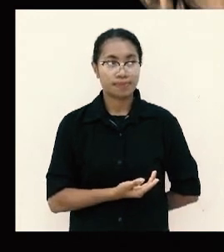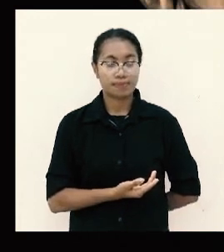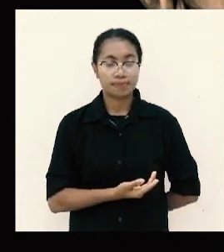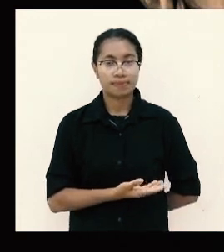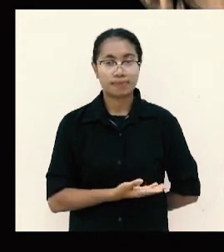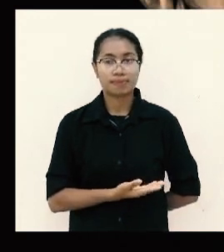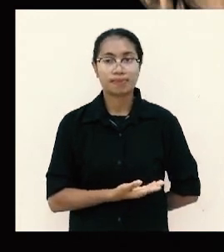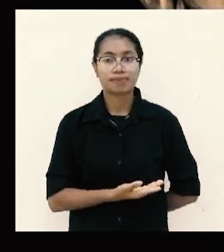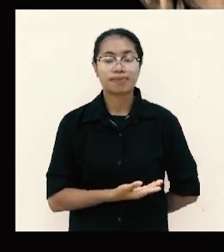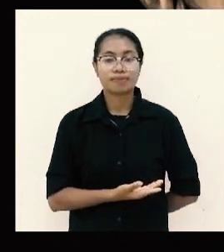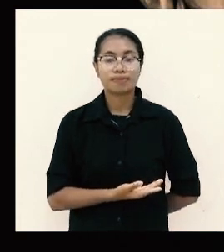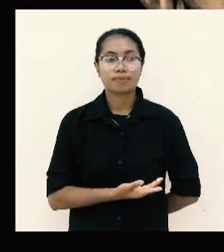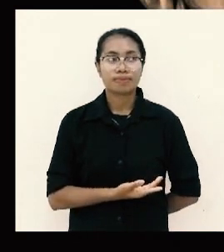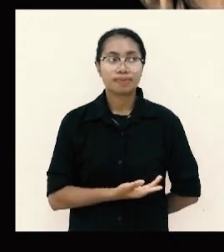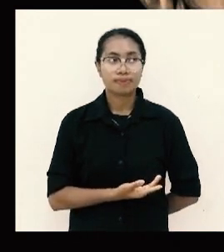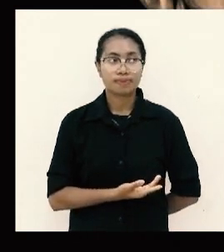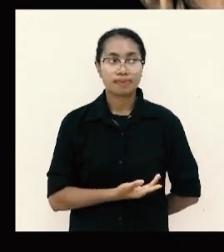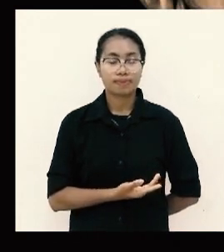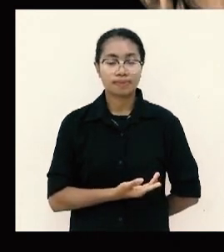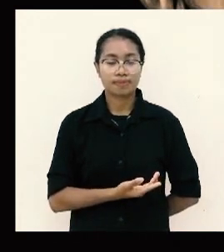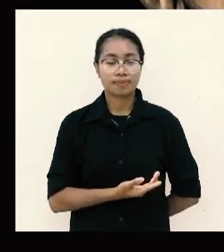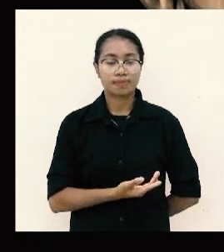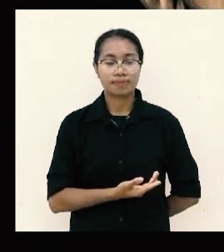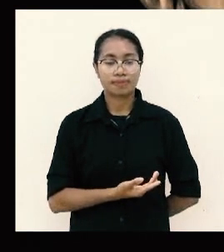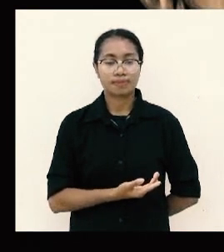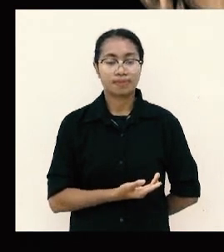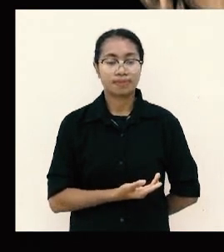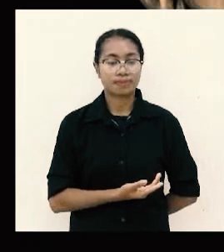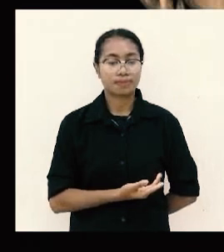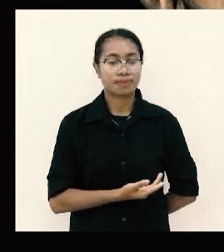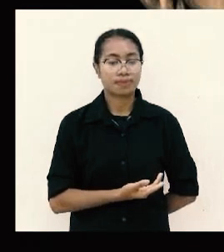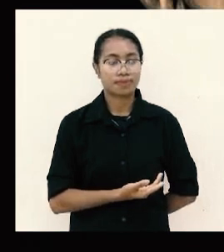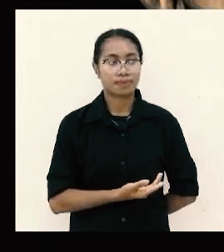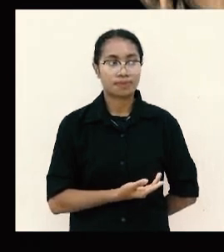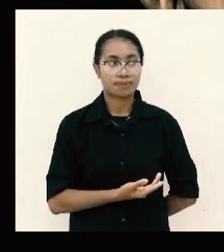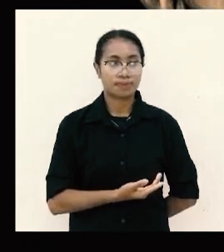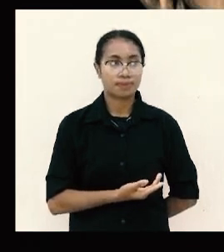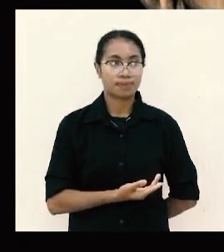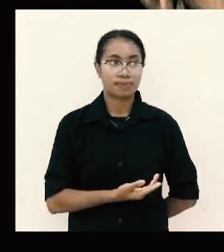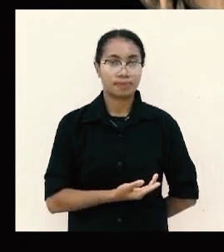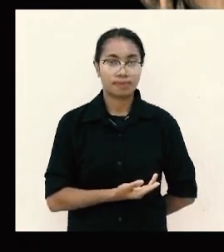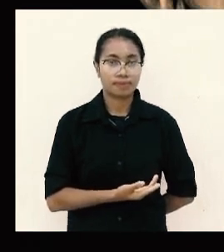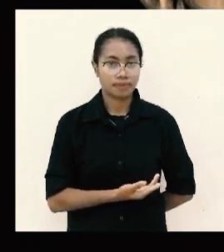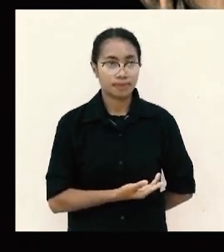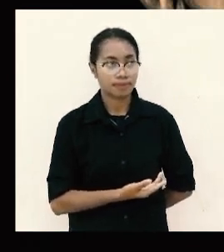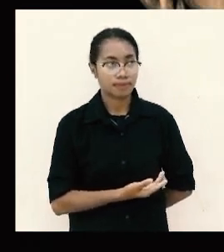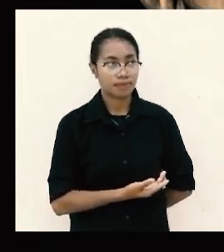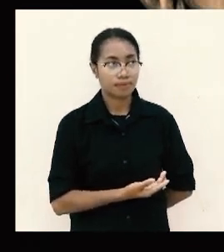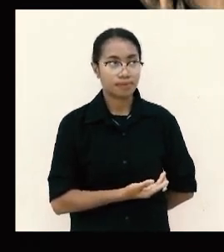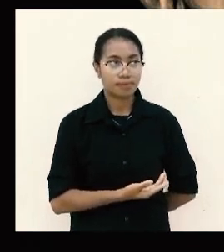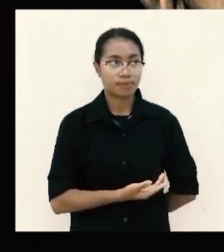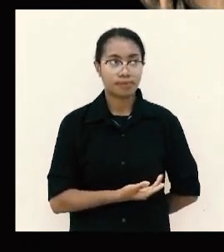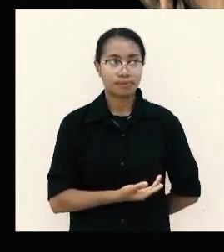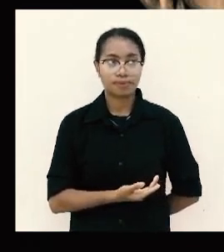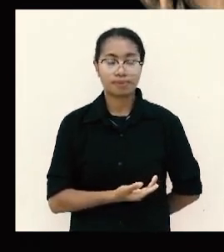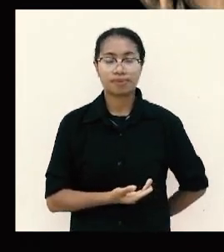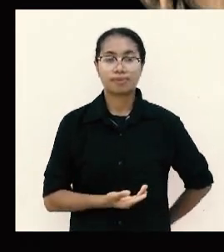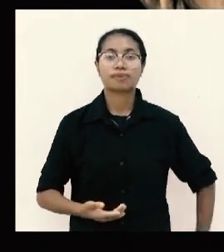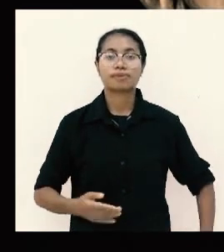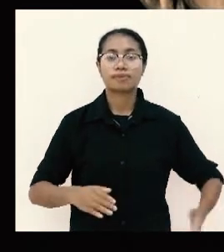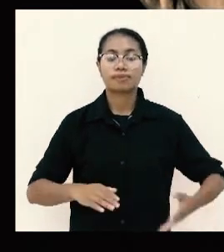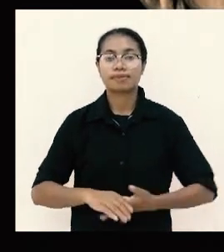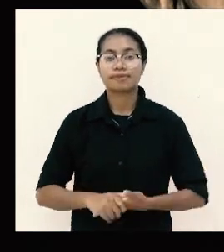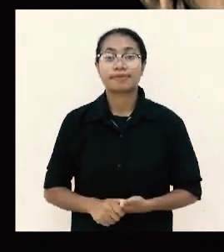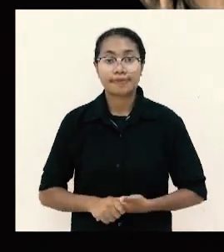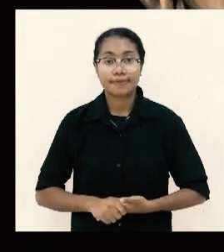aku boleh memberitakan Injil tanpa upah dan bahwa aku tidak mempergunakan hakku sebagai pemberita Injil